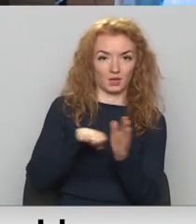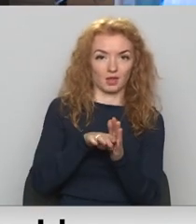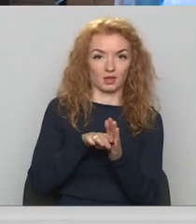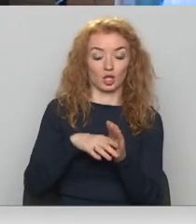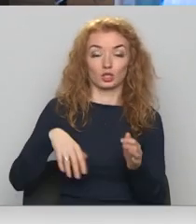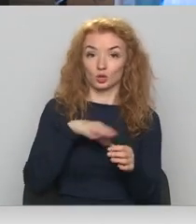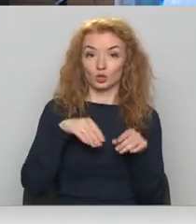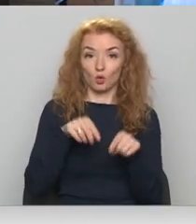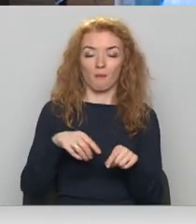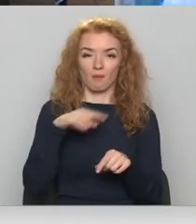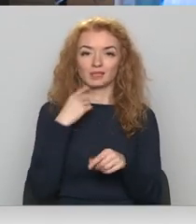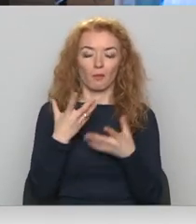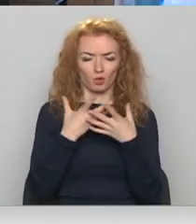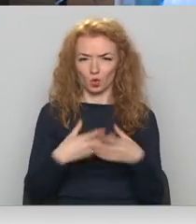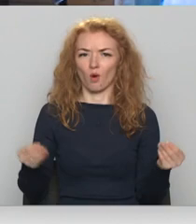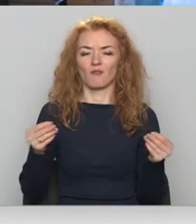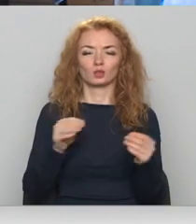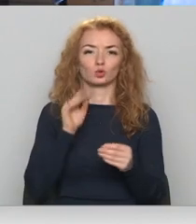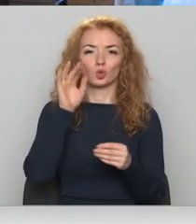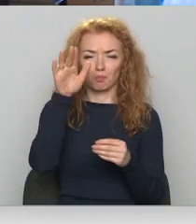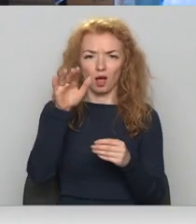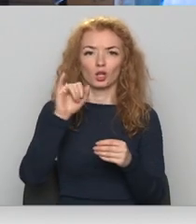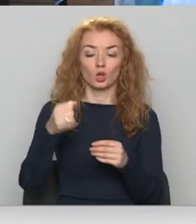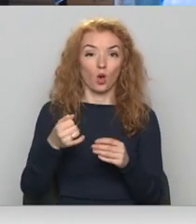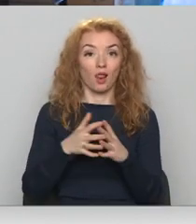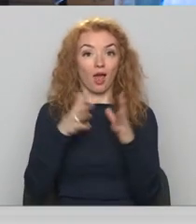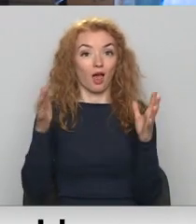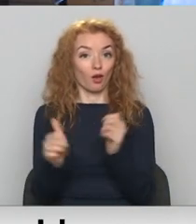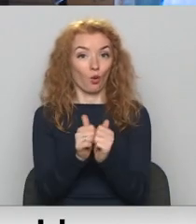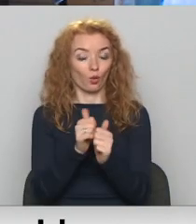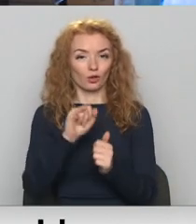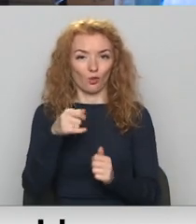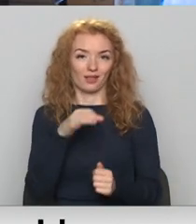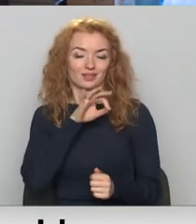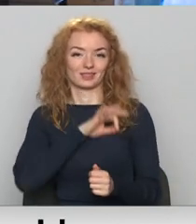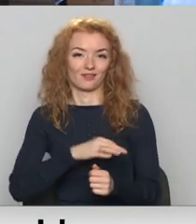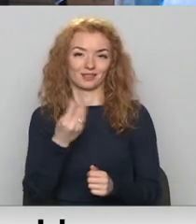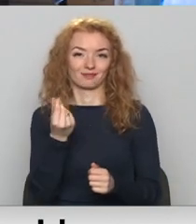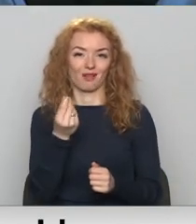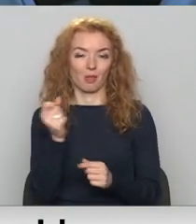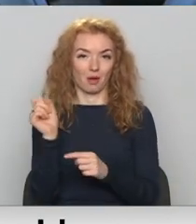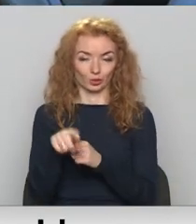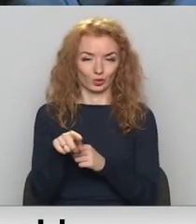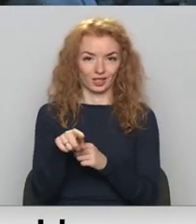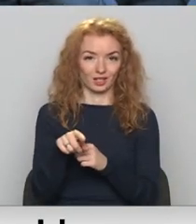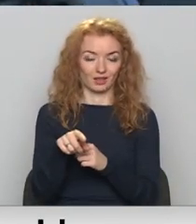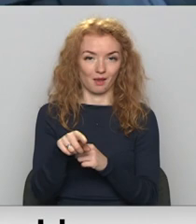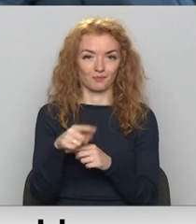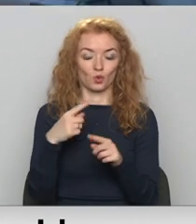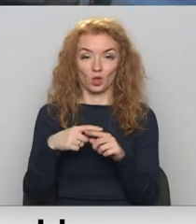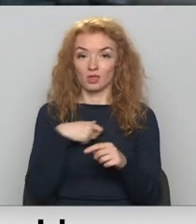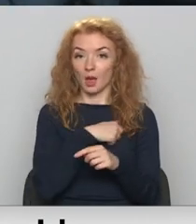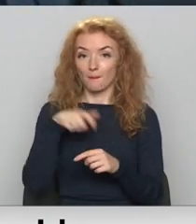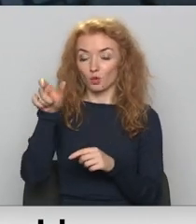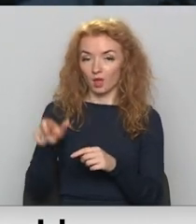Šo mēs gribam novērst turpmākļa skaidrs, jo lielā konkurence, jo izdevīgāka cena pasūtītājiem. Komitejas deputāti